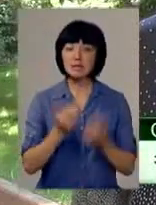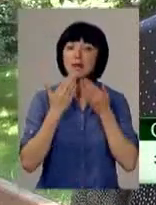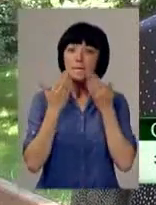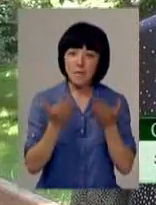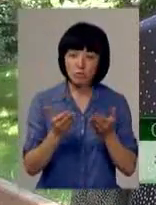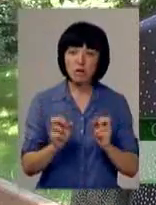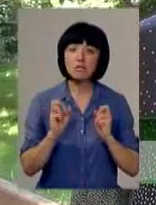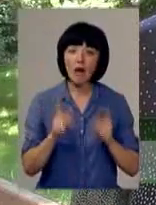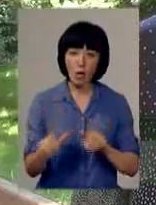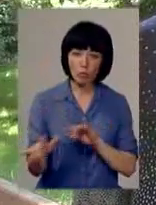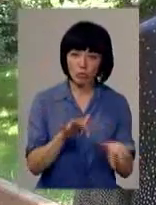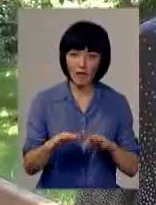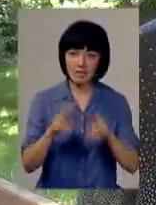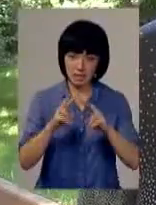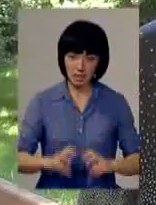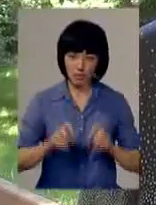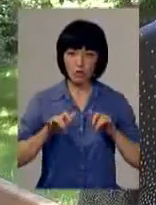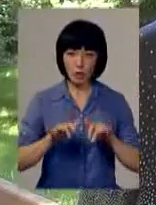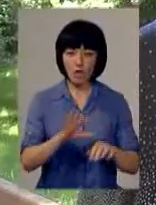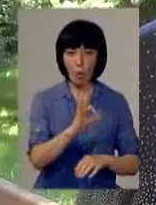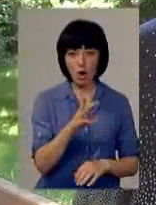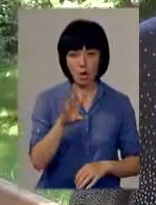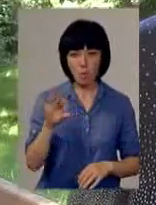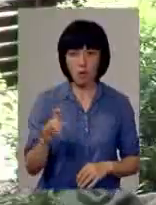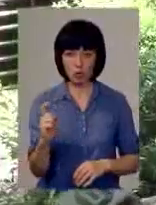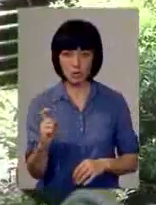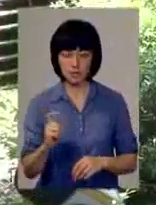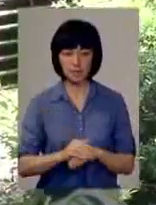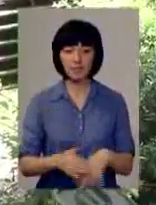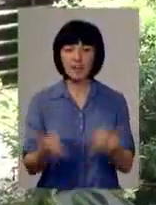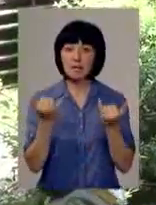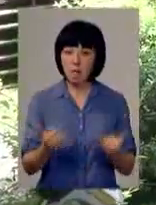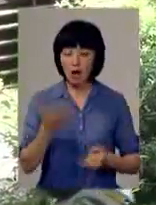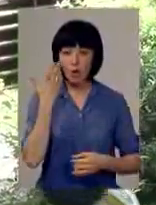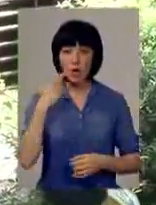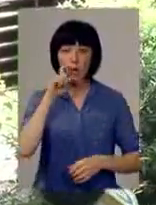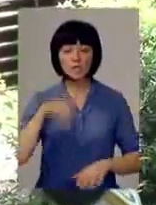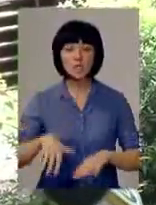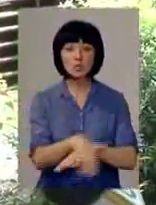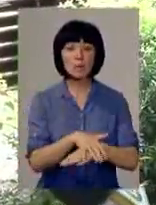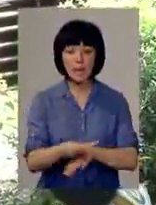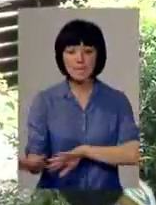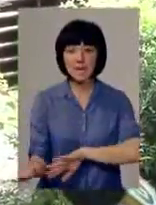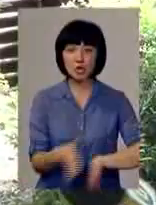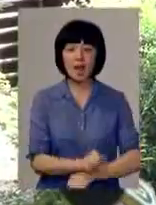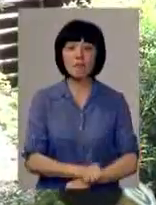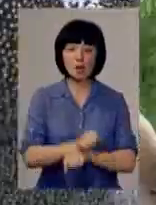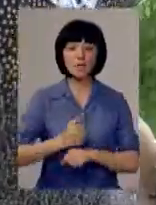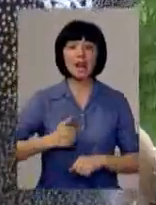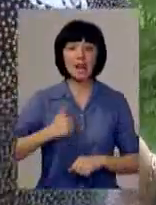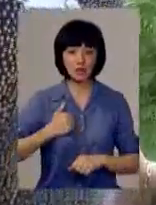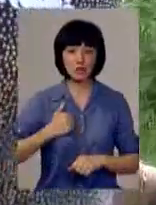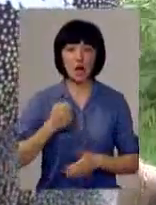запитуючи, як просувається слідство у справі Ольги Мороз. Тепер, коли українське суспільство пережило революцію